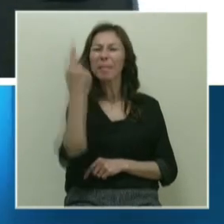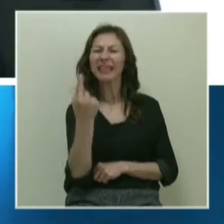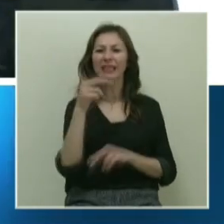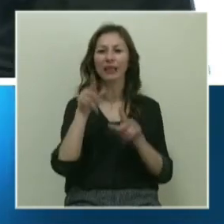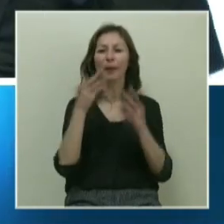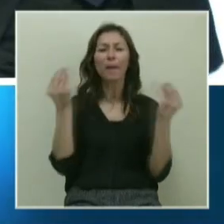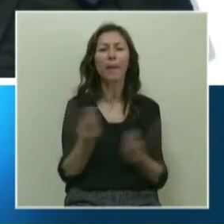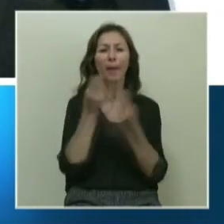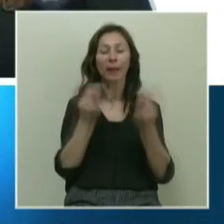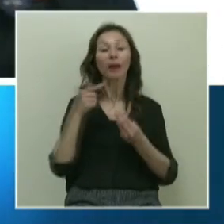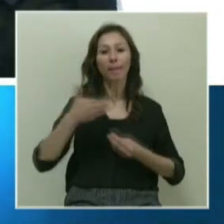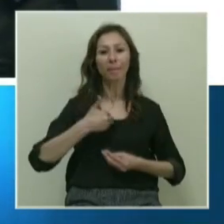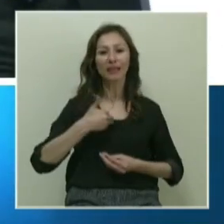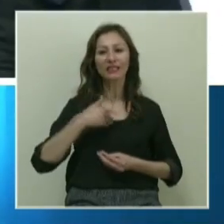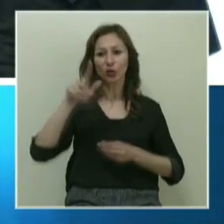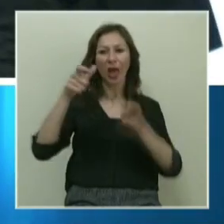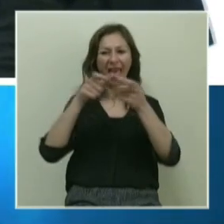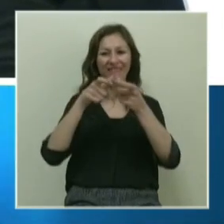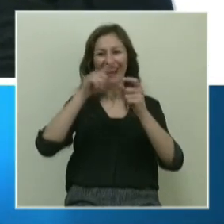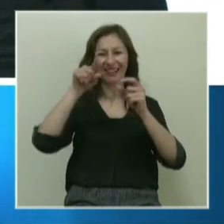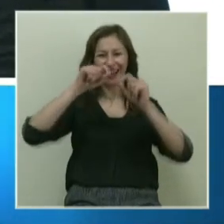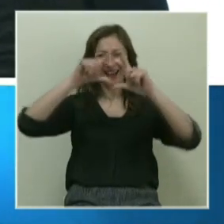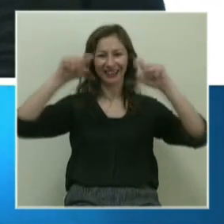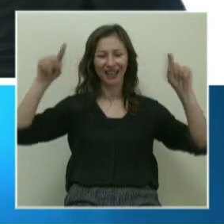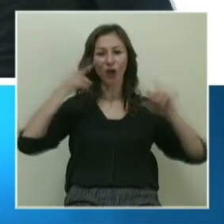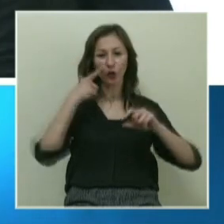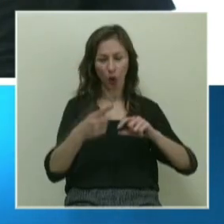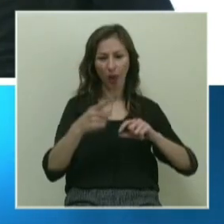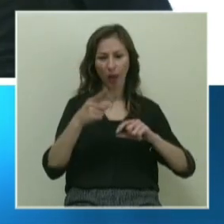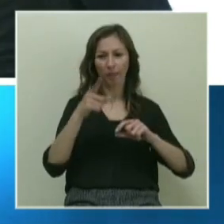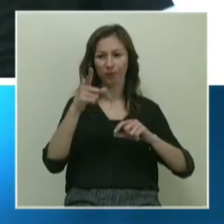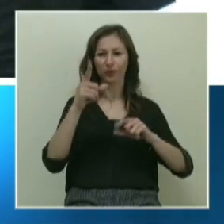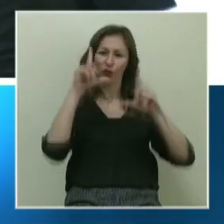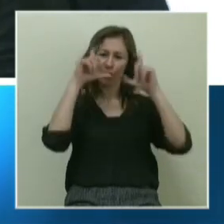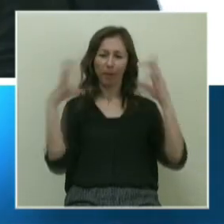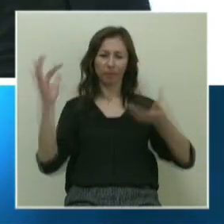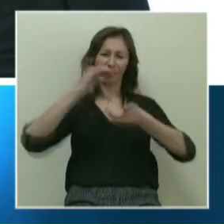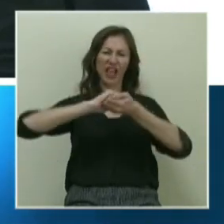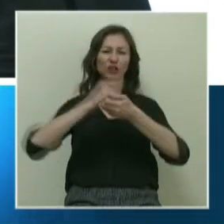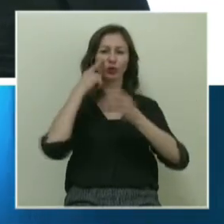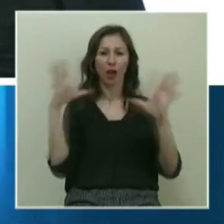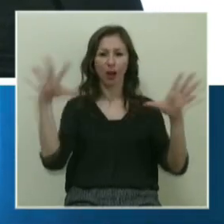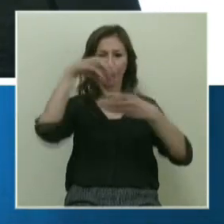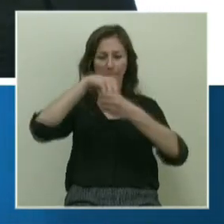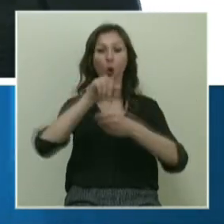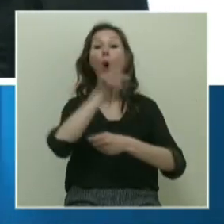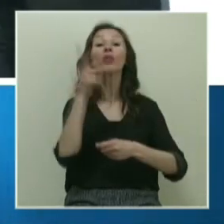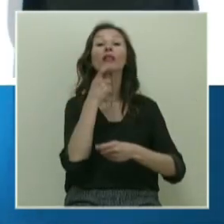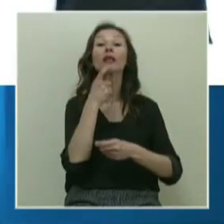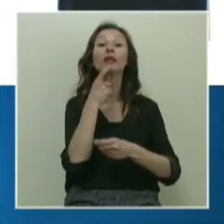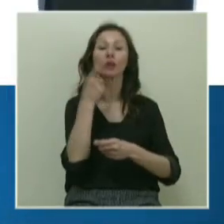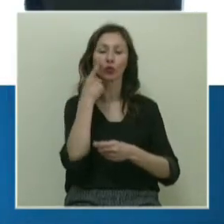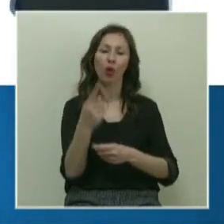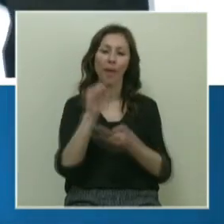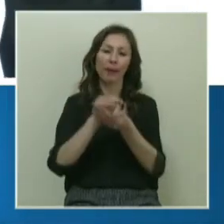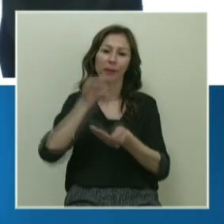Biz şu evren haritasının fotoğrafında, bu bir kompozit fotoğraftır, birleştirilmiş fotoğraftır, 10 yılın fotoğrafıdır.